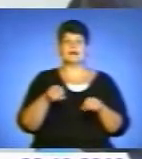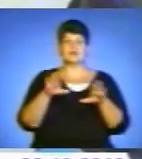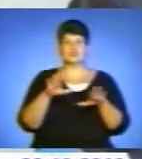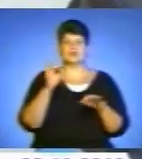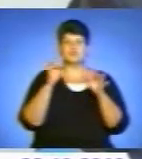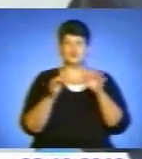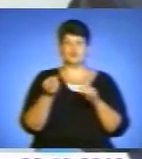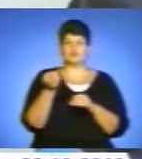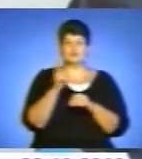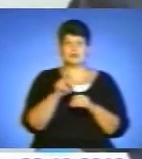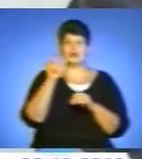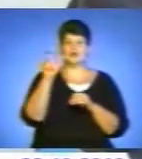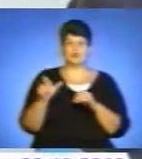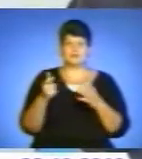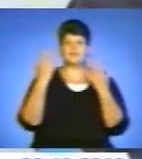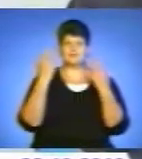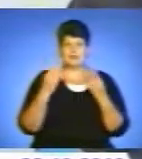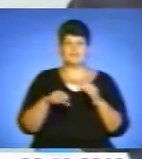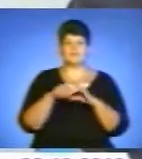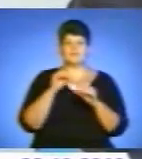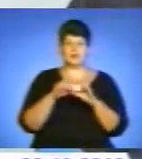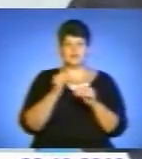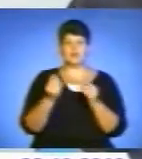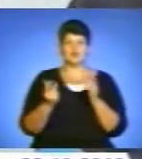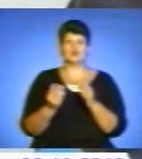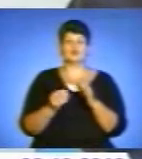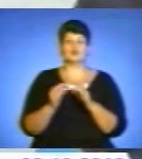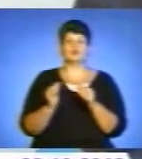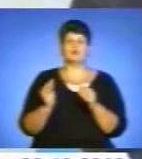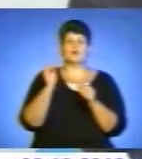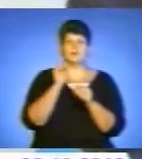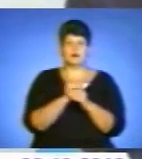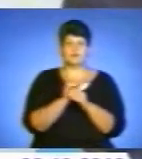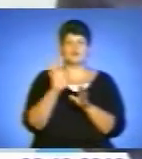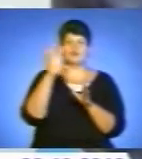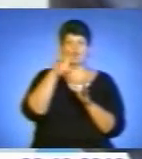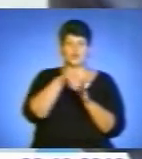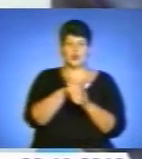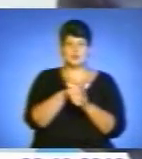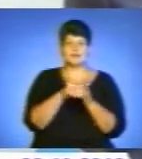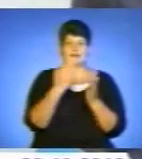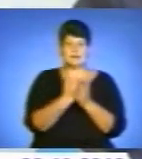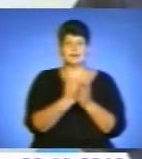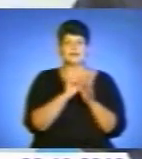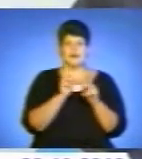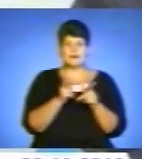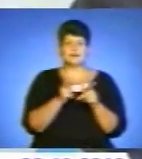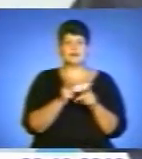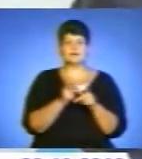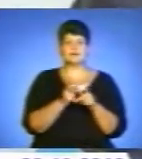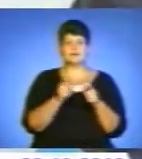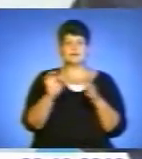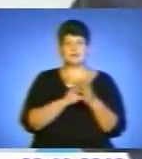виборів, дільнична виборча комісія додатково вносить його, є схема, і невідкладно